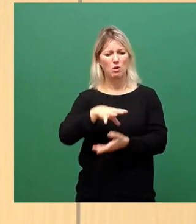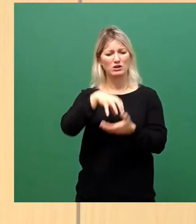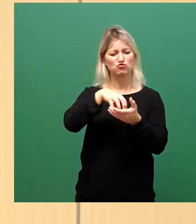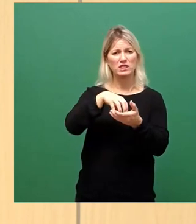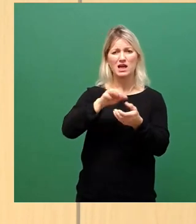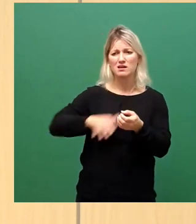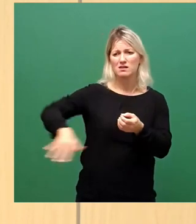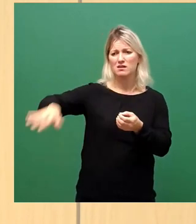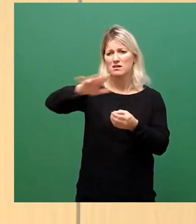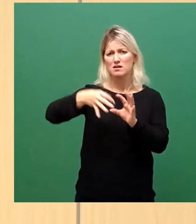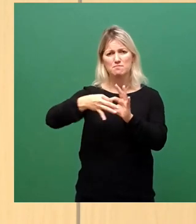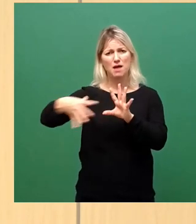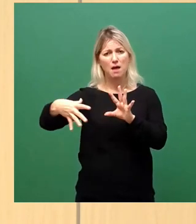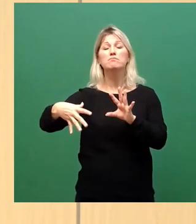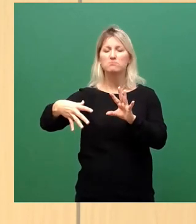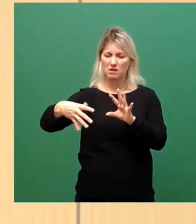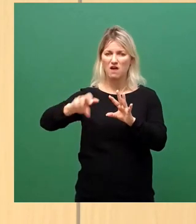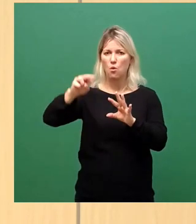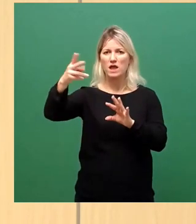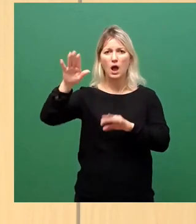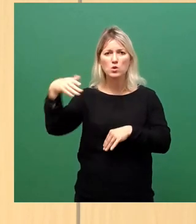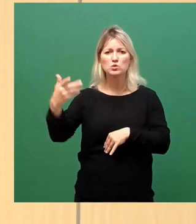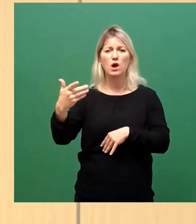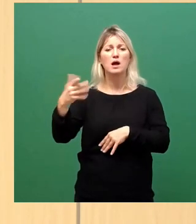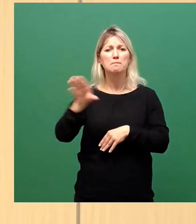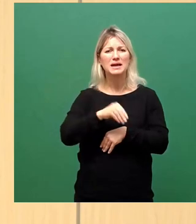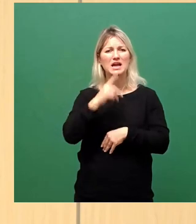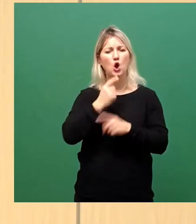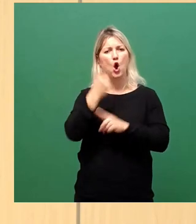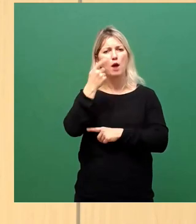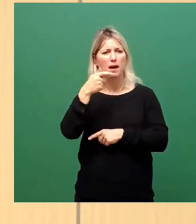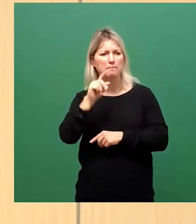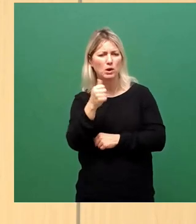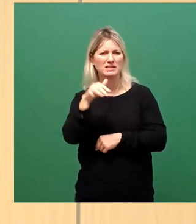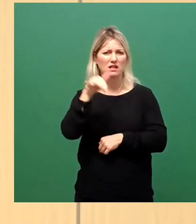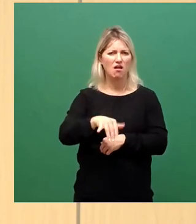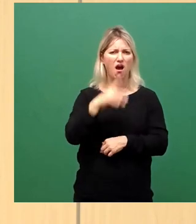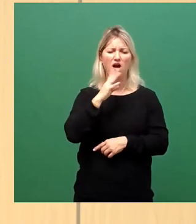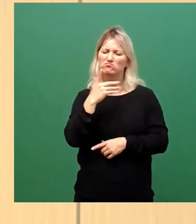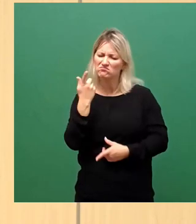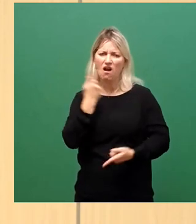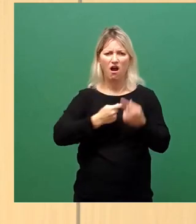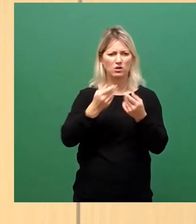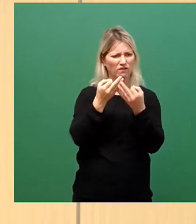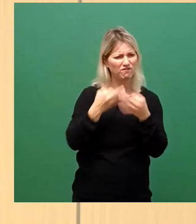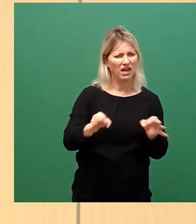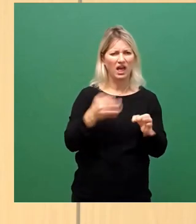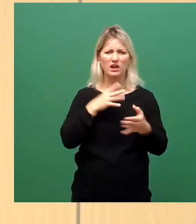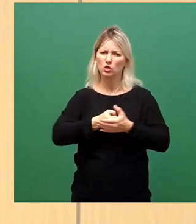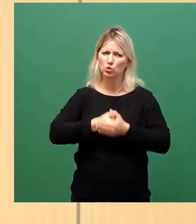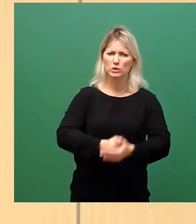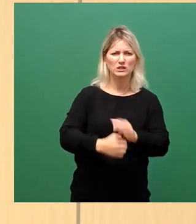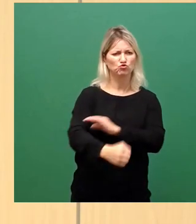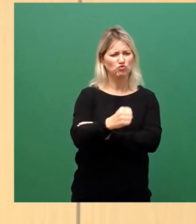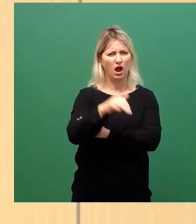Deutschland gezeigt, die einen Krisenstab hatten, die einen OB hatten, der handlungswillig und durchsetzungsstark war. Und Herr Blödner,